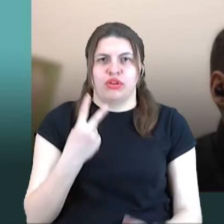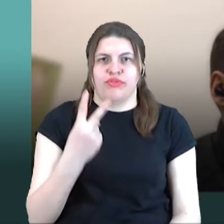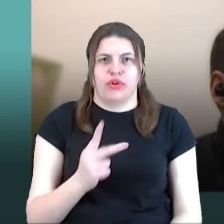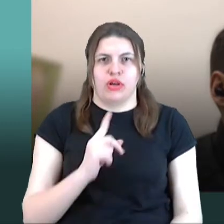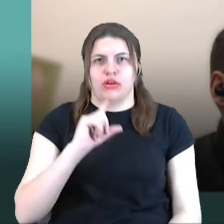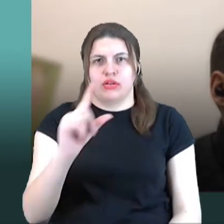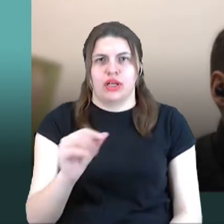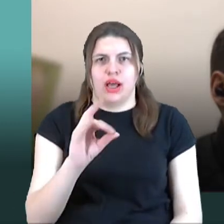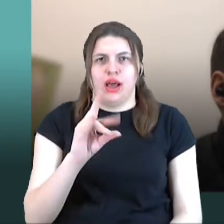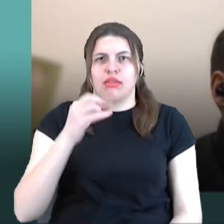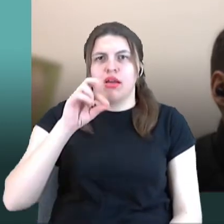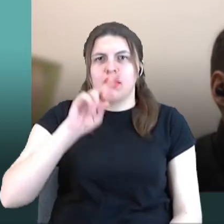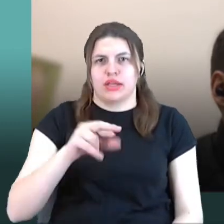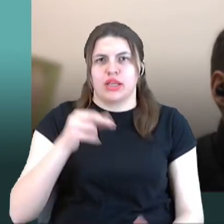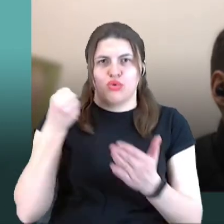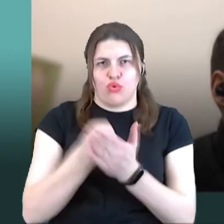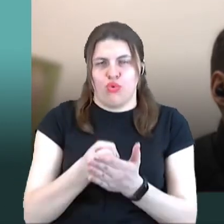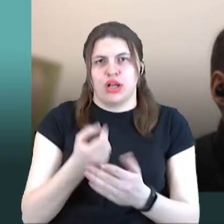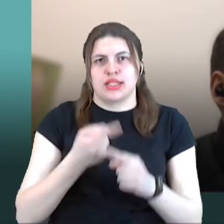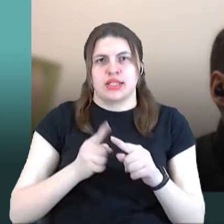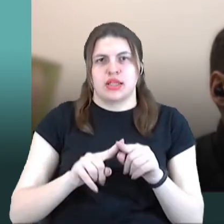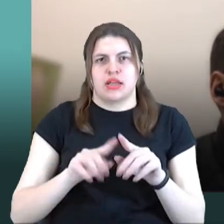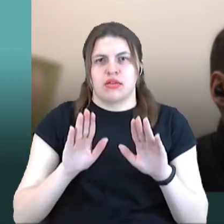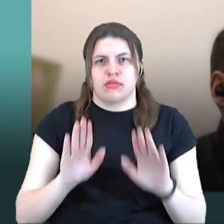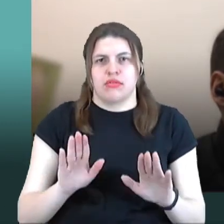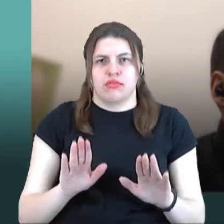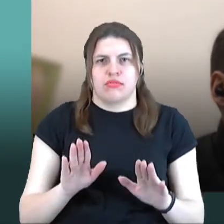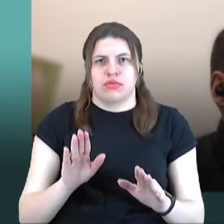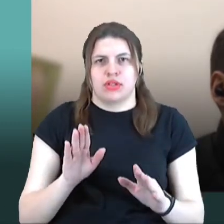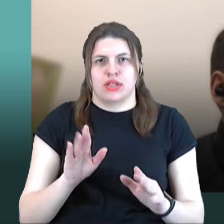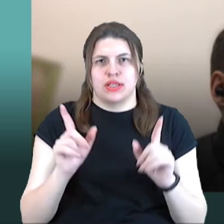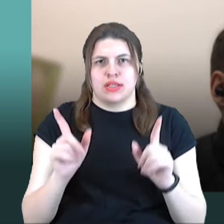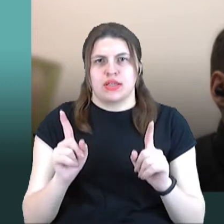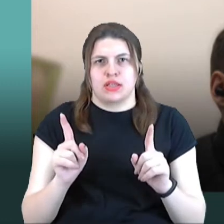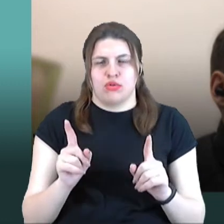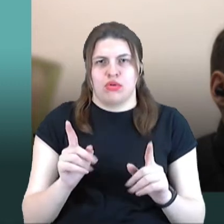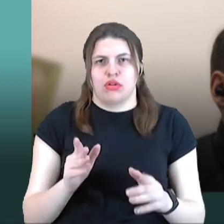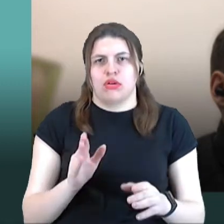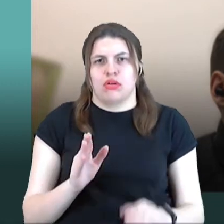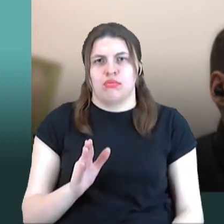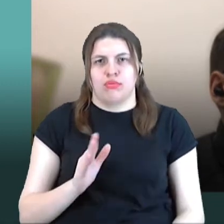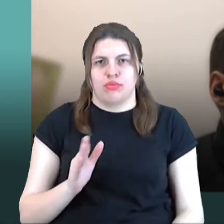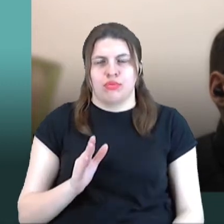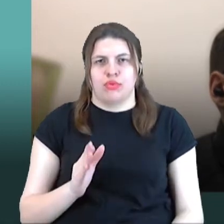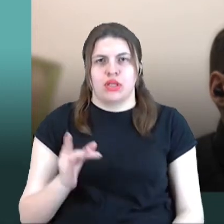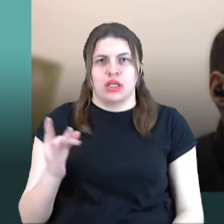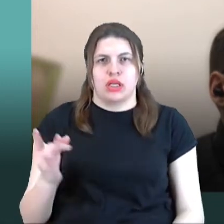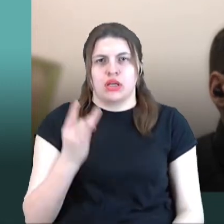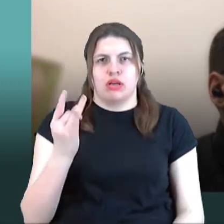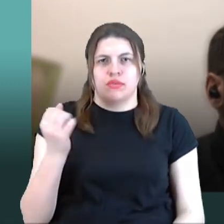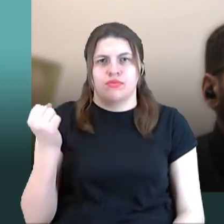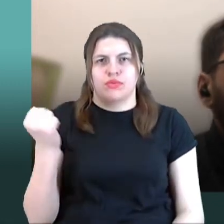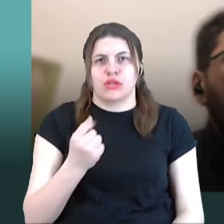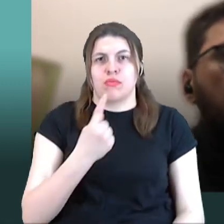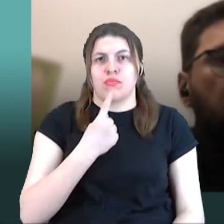не було, влітку, і спробували запустити на салонники рейс раз в тиждень, він не пішов, тому що не було